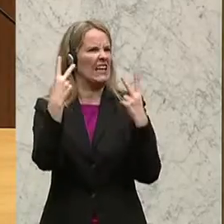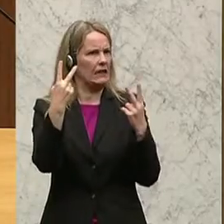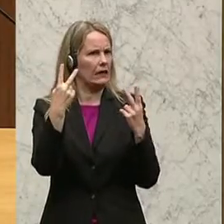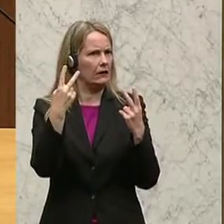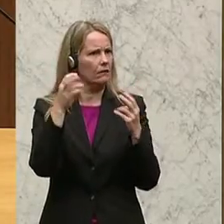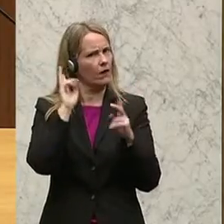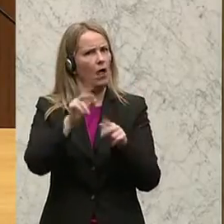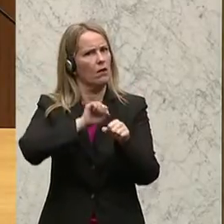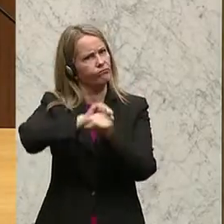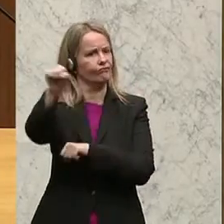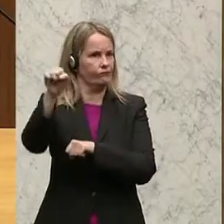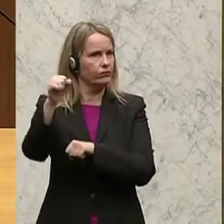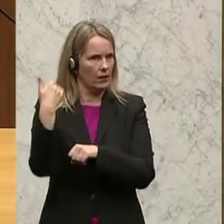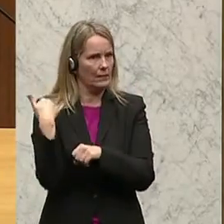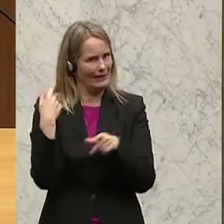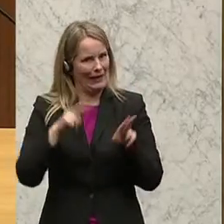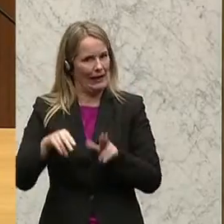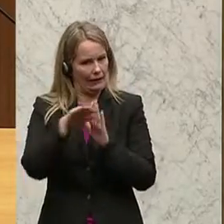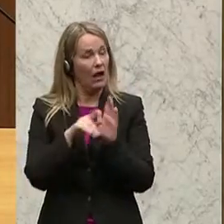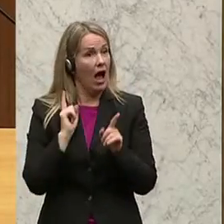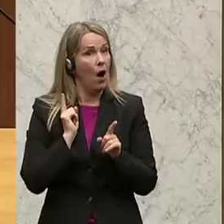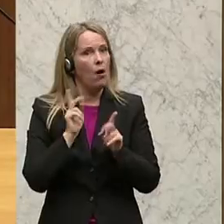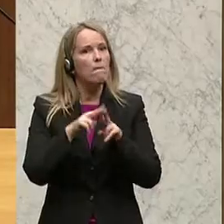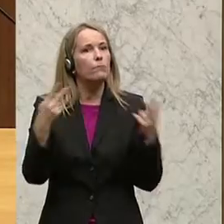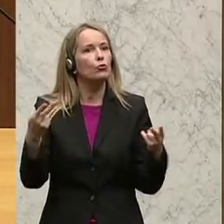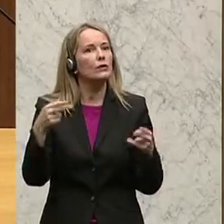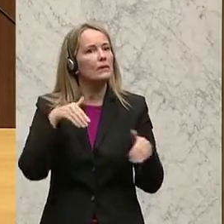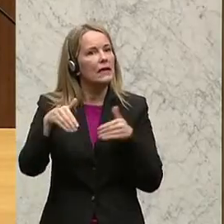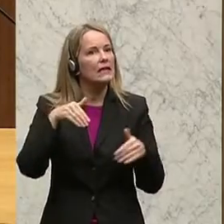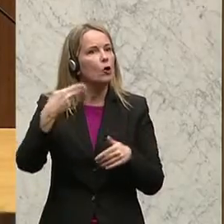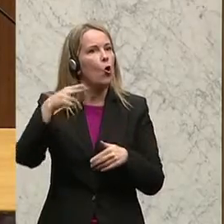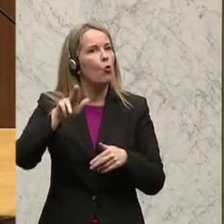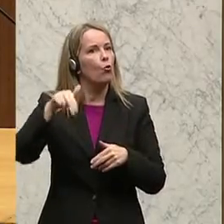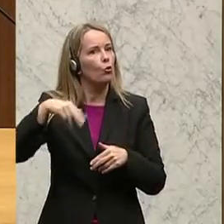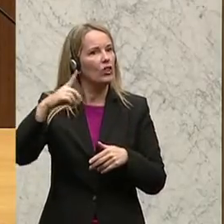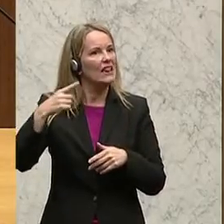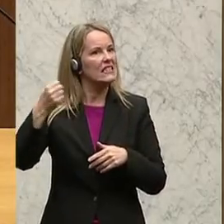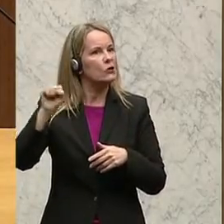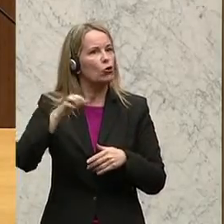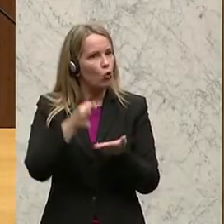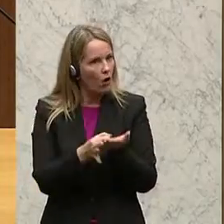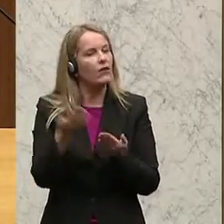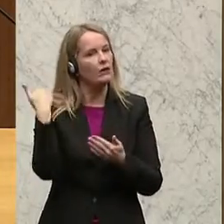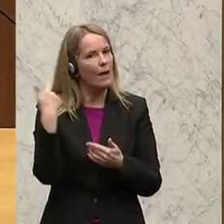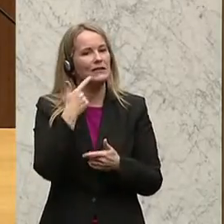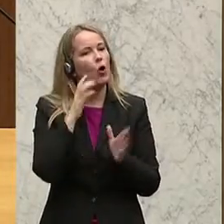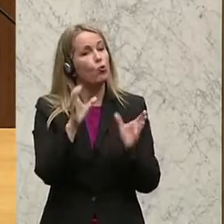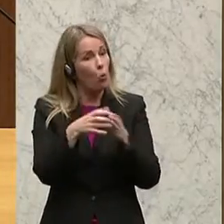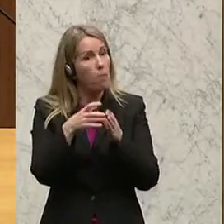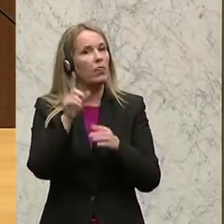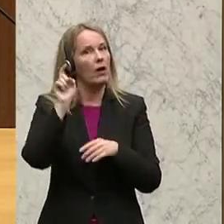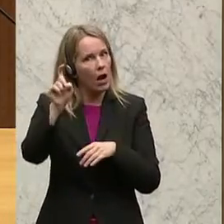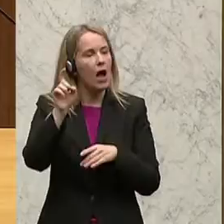Instrument ist. Damals hat auch der Bundesminister Hunsdorf auch gesagt, dass die Gruppenklage ein sehr günstiges